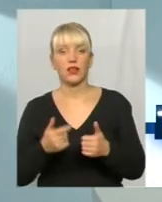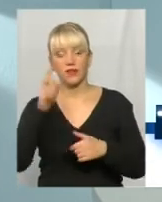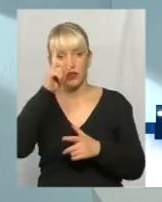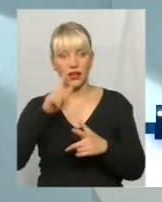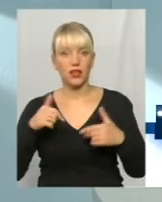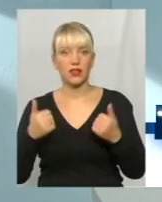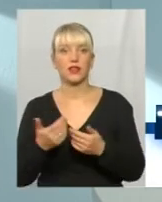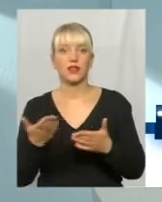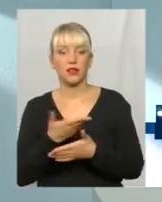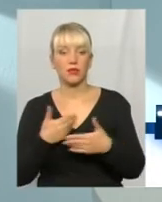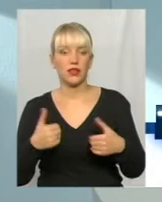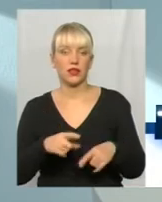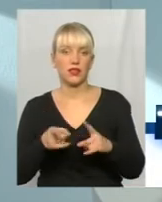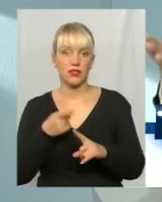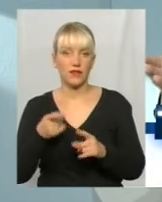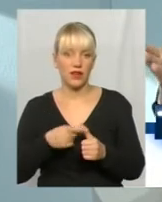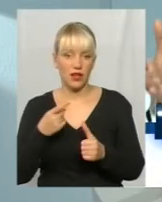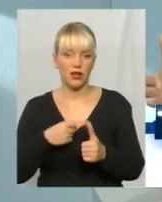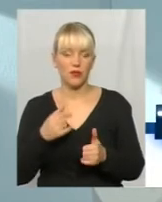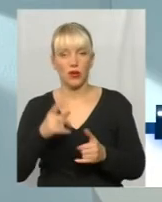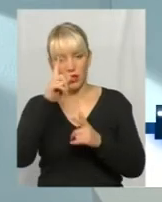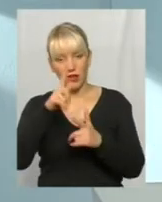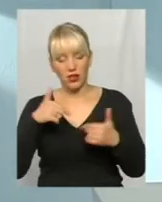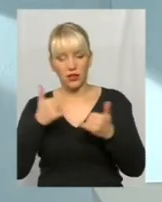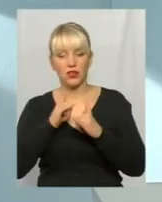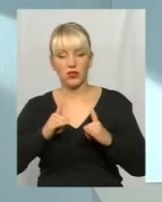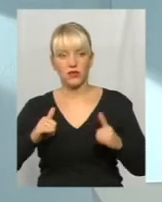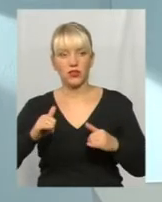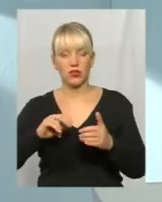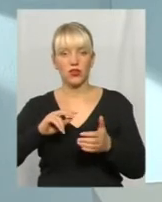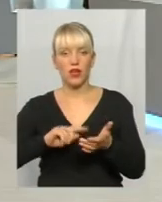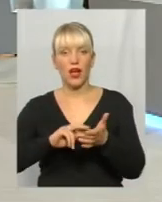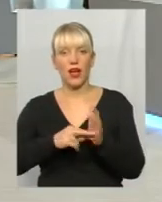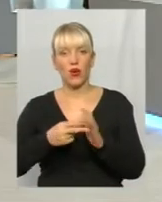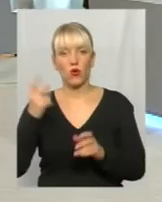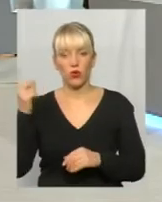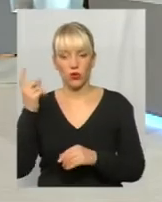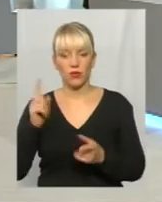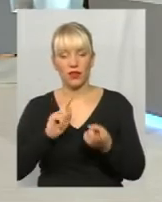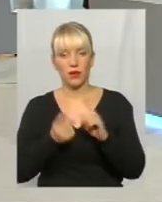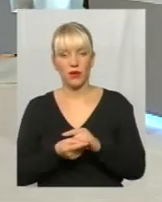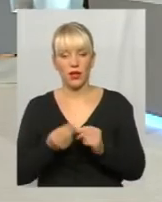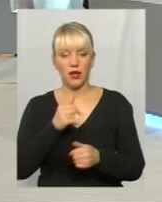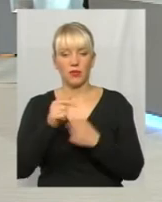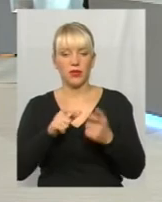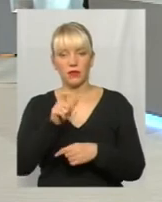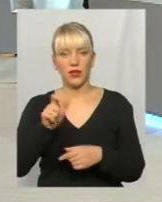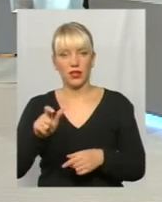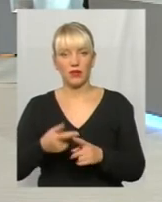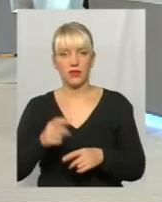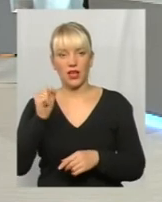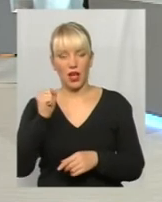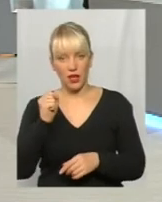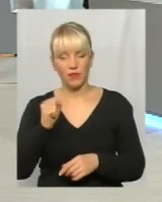ми називаємо країнами з розвиненою економікою. А навпаки, підприємці а. сигналізують про